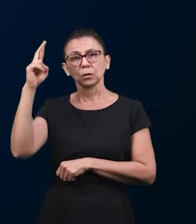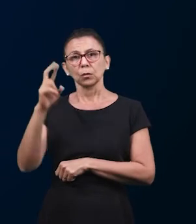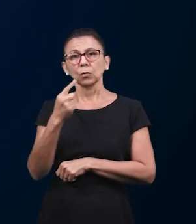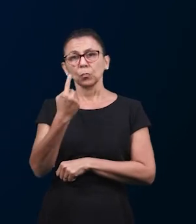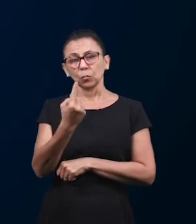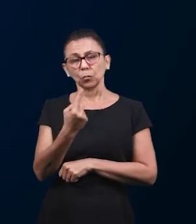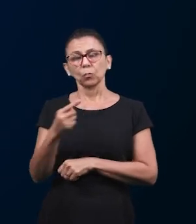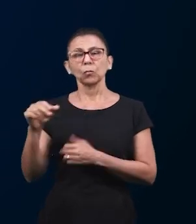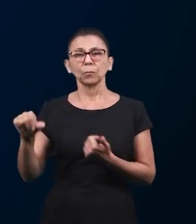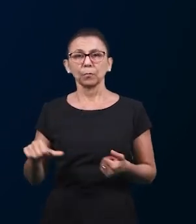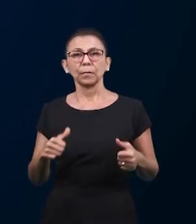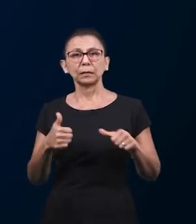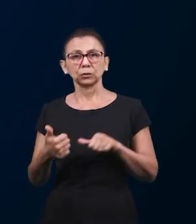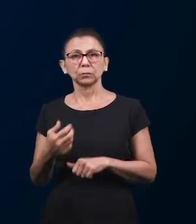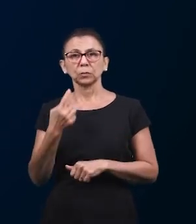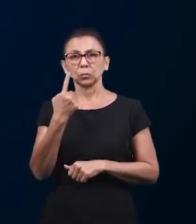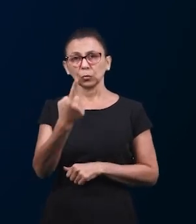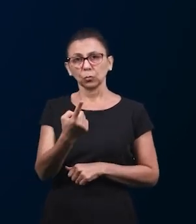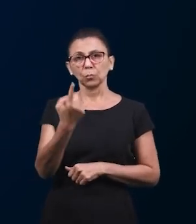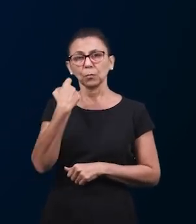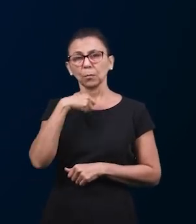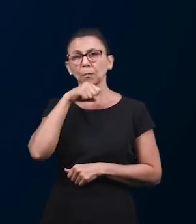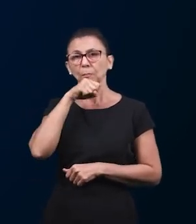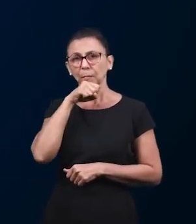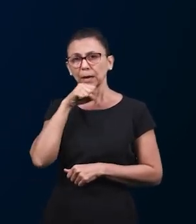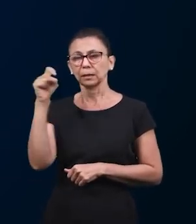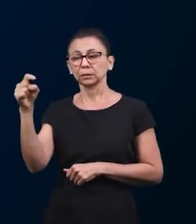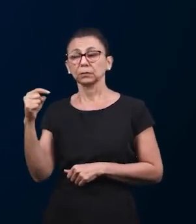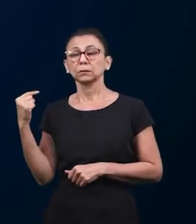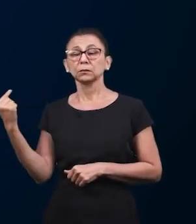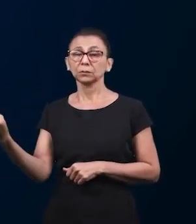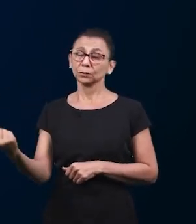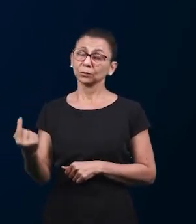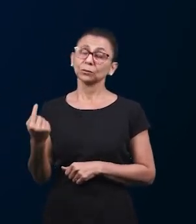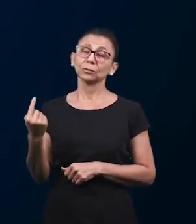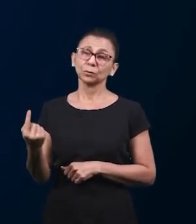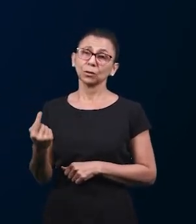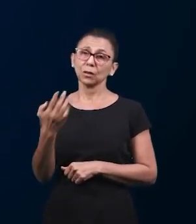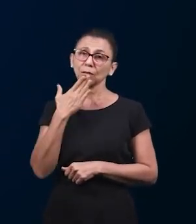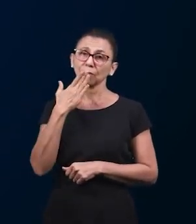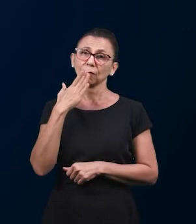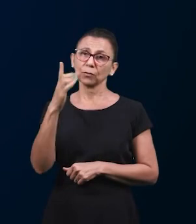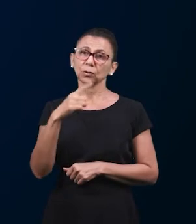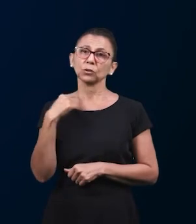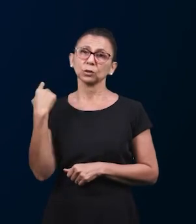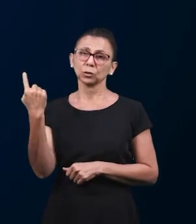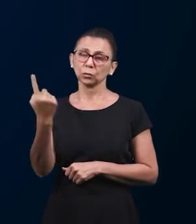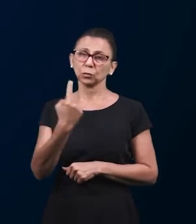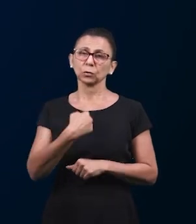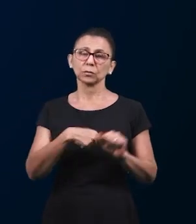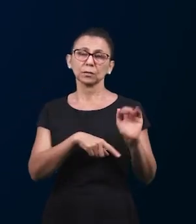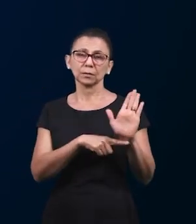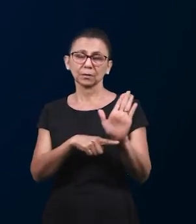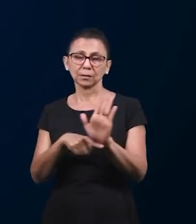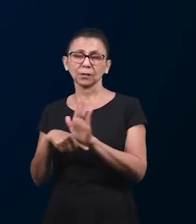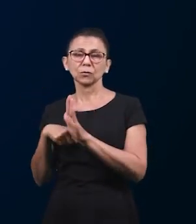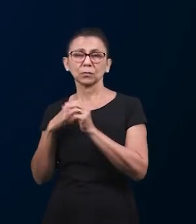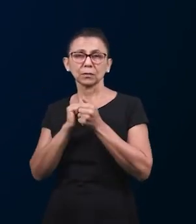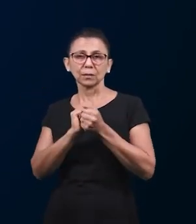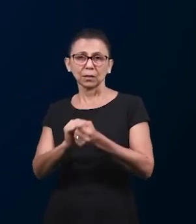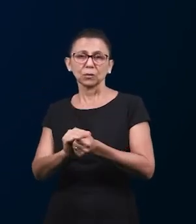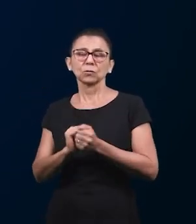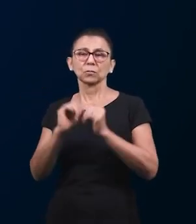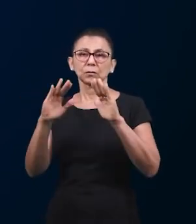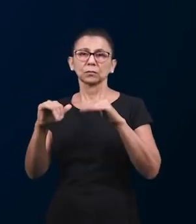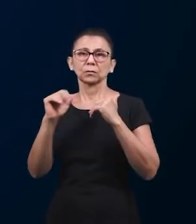вера одно крещение один Бог и Отец всех который превыше всех во всех